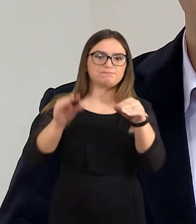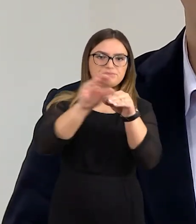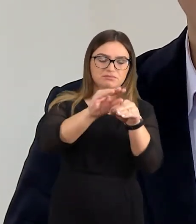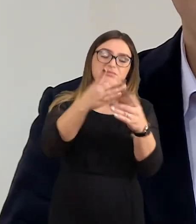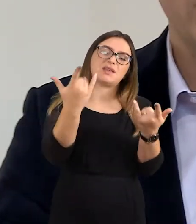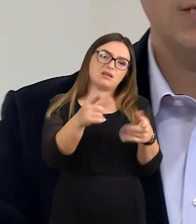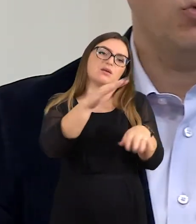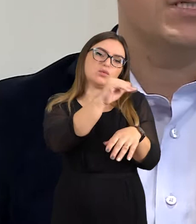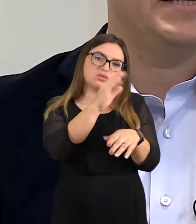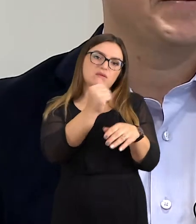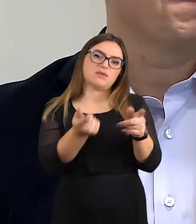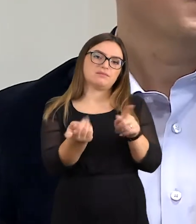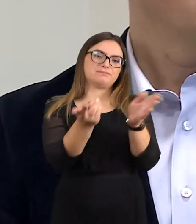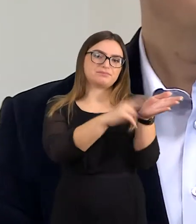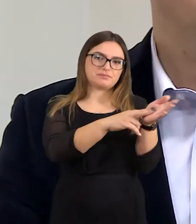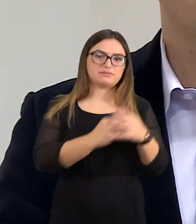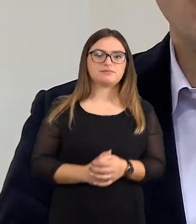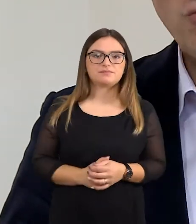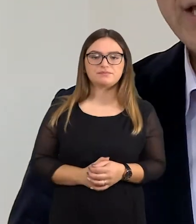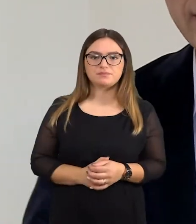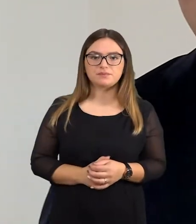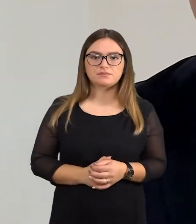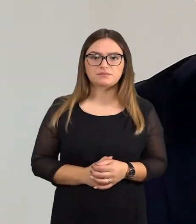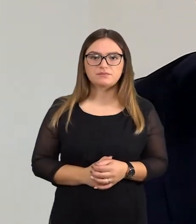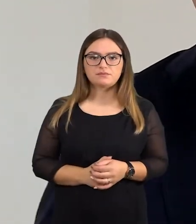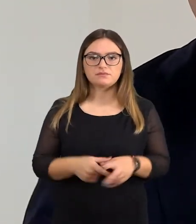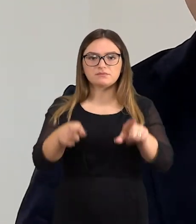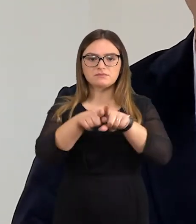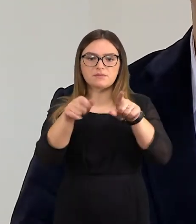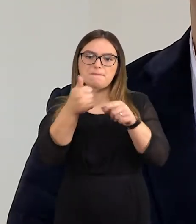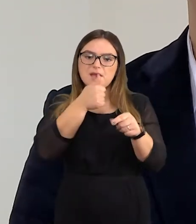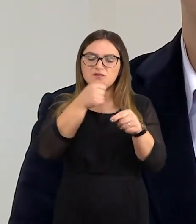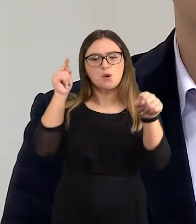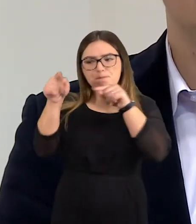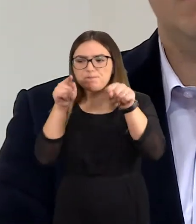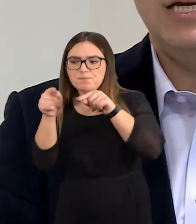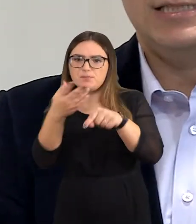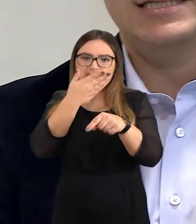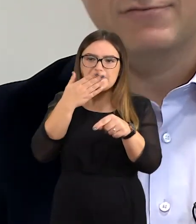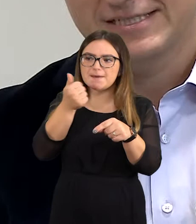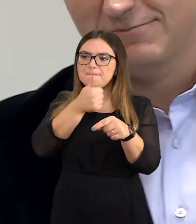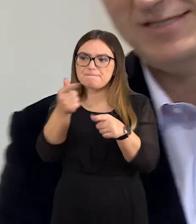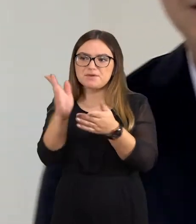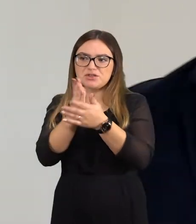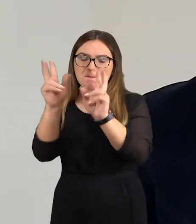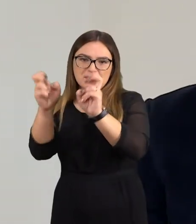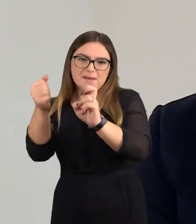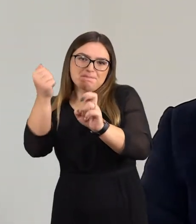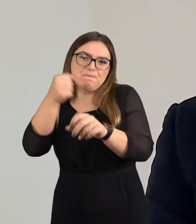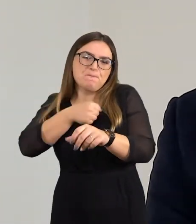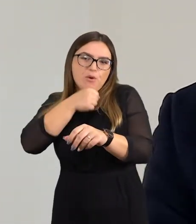laikotarpį nuomojasi būsta. Mažiau mėgiami būstai nuomai, tai sakykime, na, tie vadinami